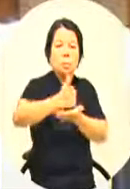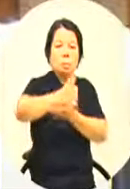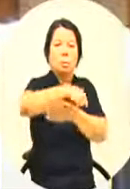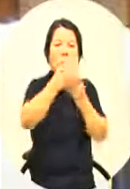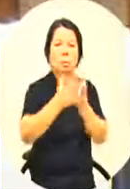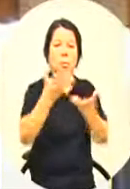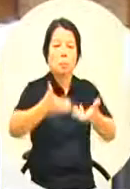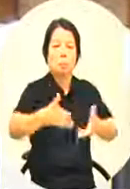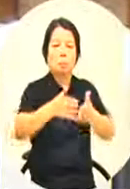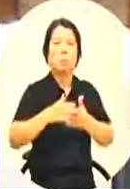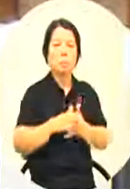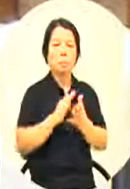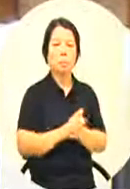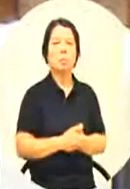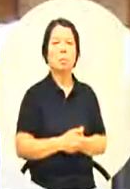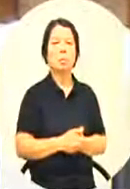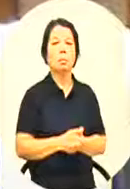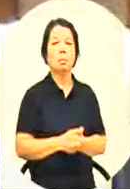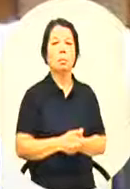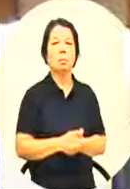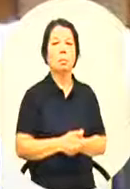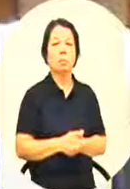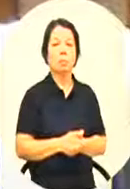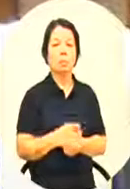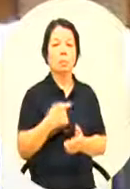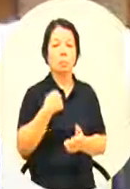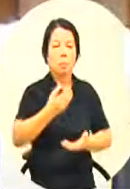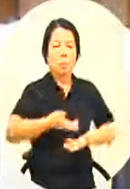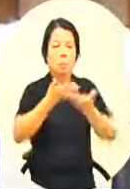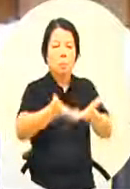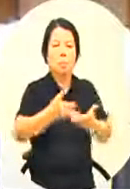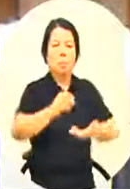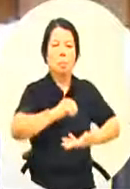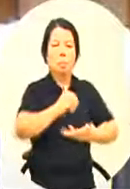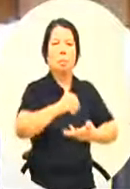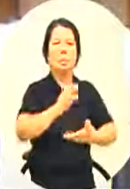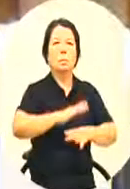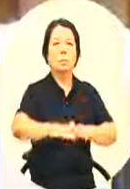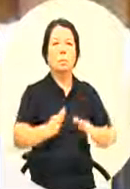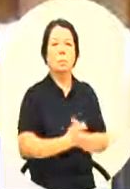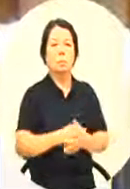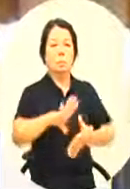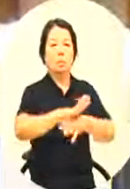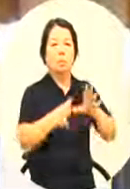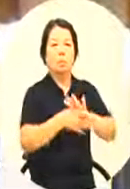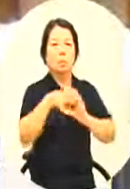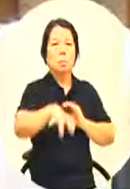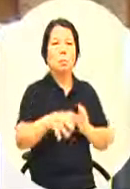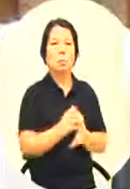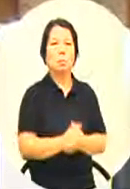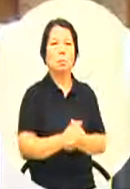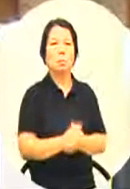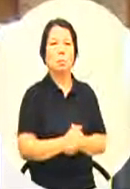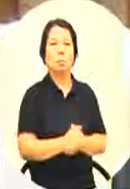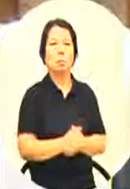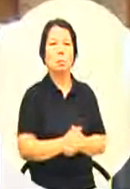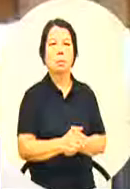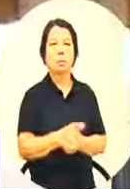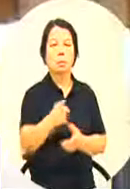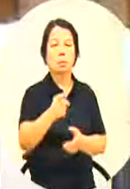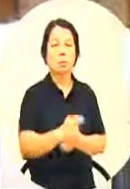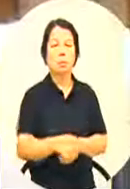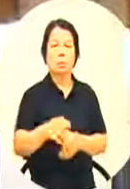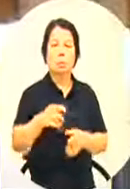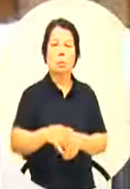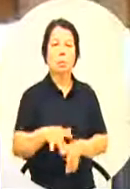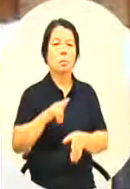非常重要的一个作为那我可以提供一点建议我觉得文化局你就主动出局嘛你就到东南亚